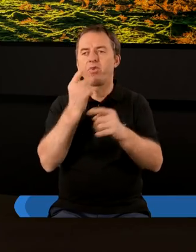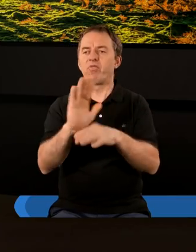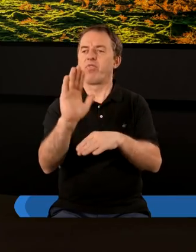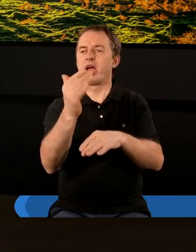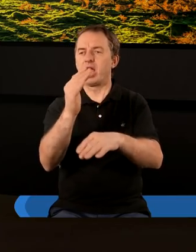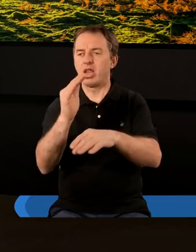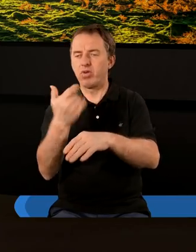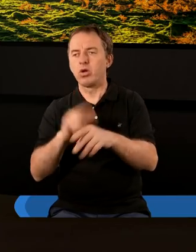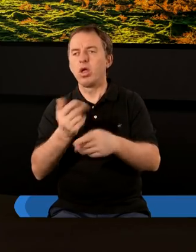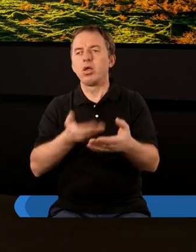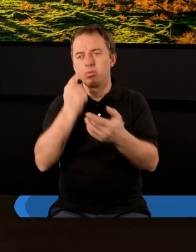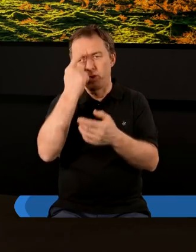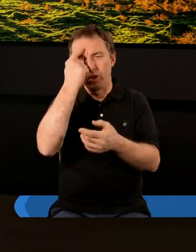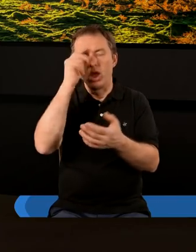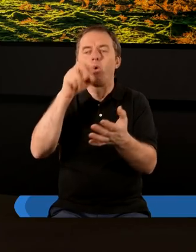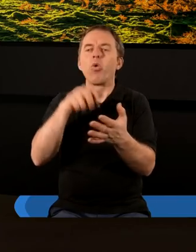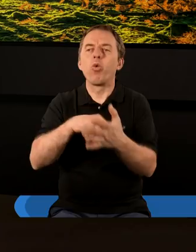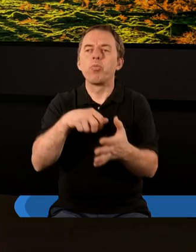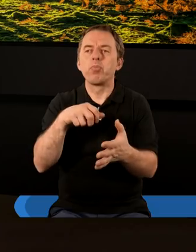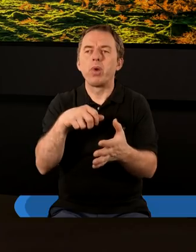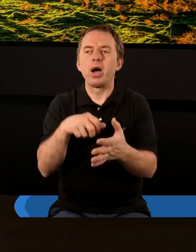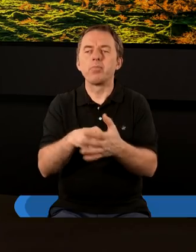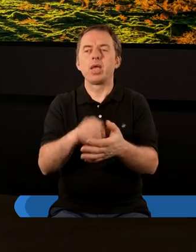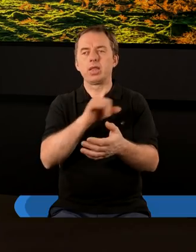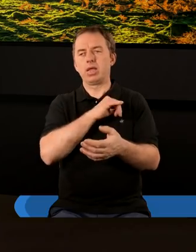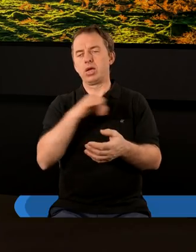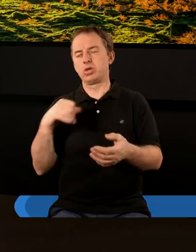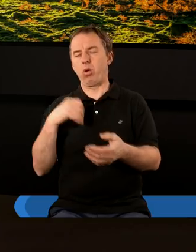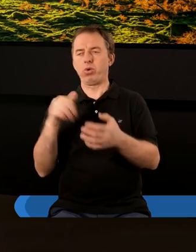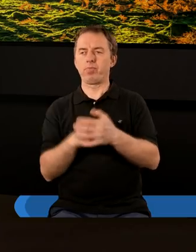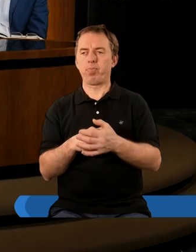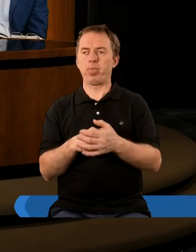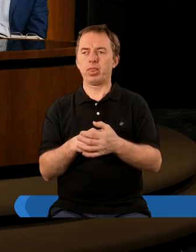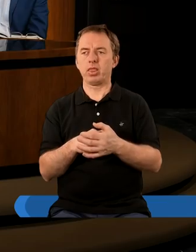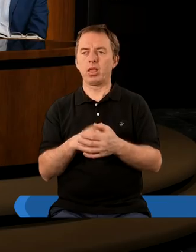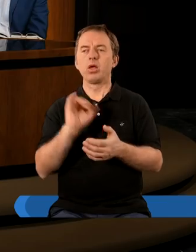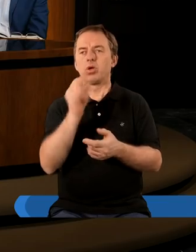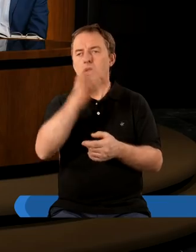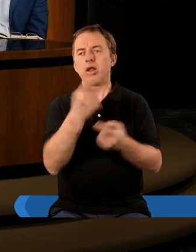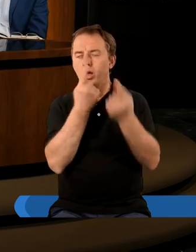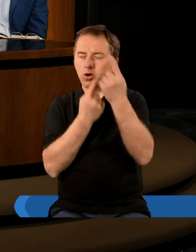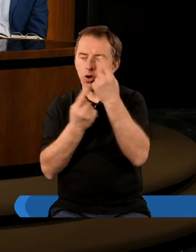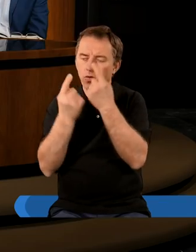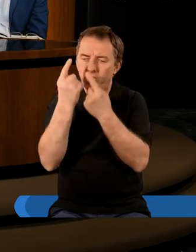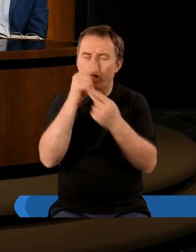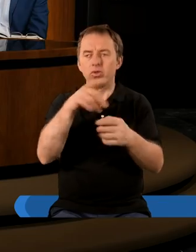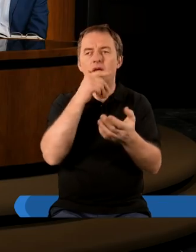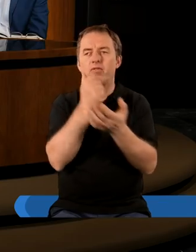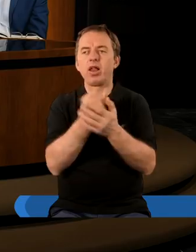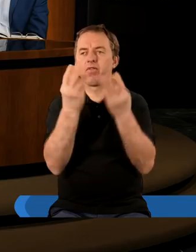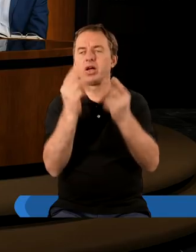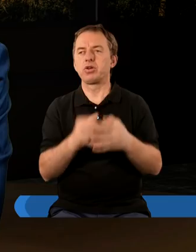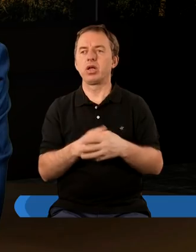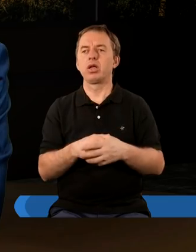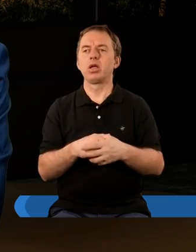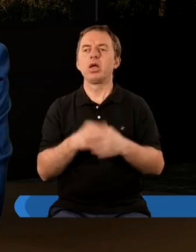wezwanie, o którym wspomniałaś, upamiętaj się. Prawda? Co jeszcze jest dla Was ważne w tym liście?